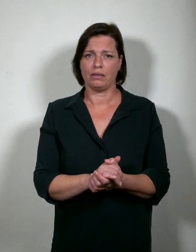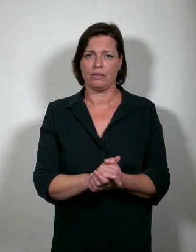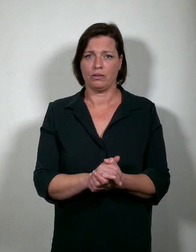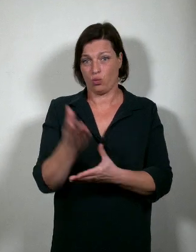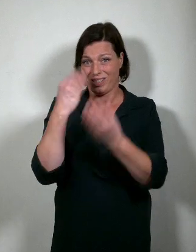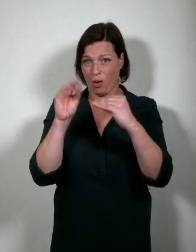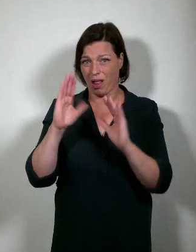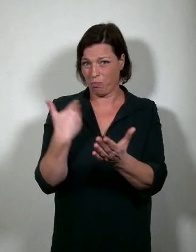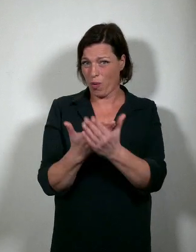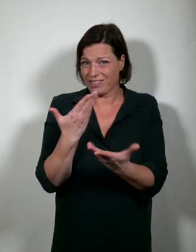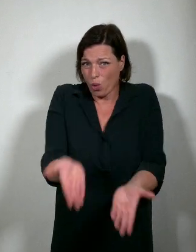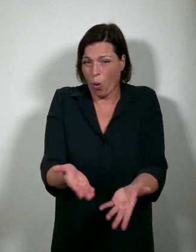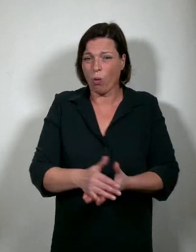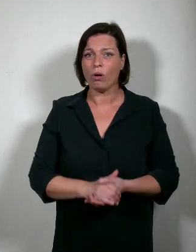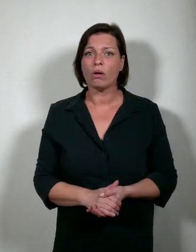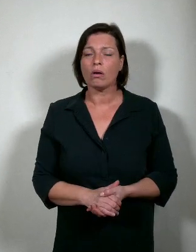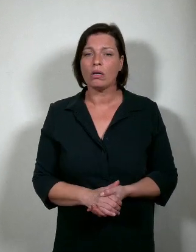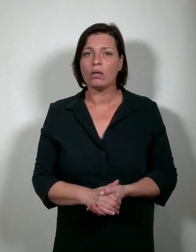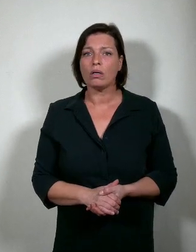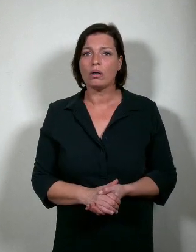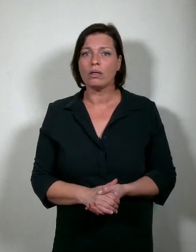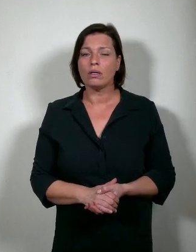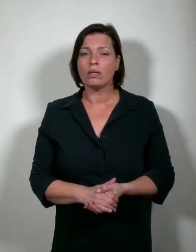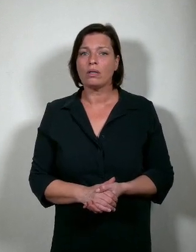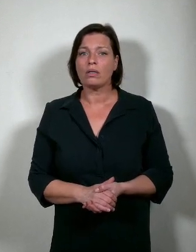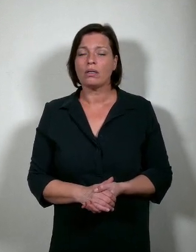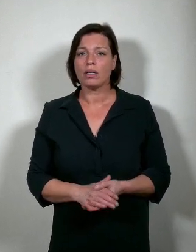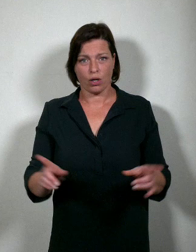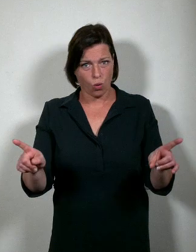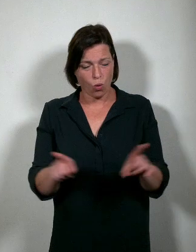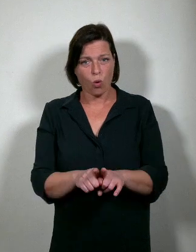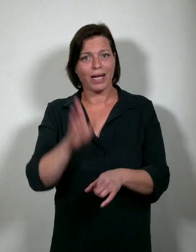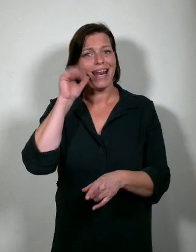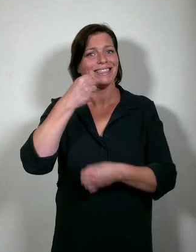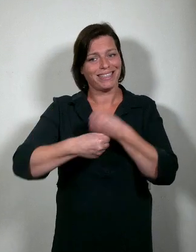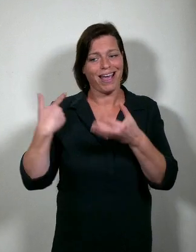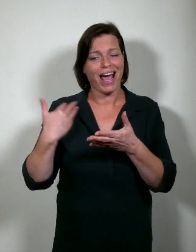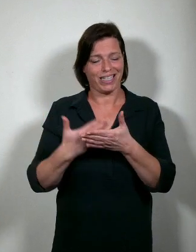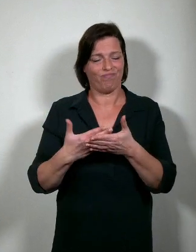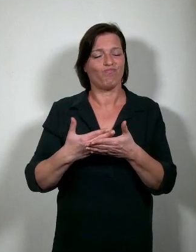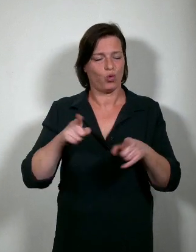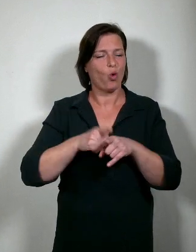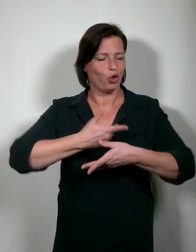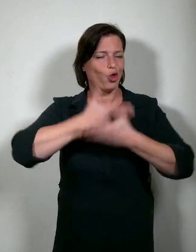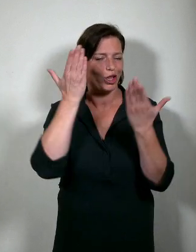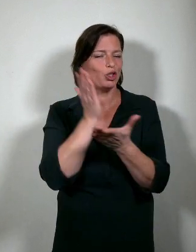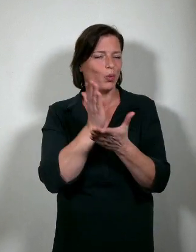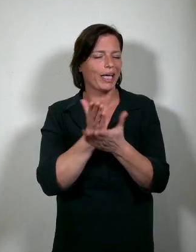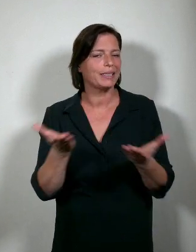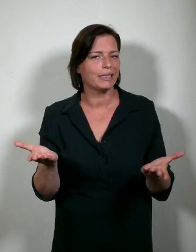ons leert. En het is natuurlijk ook wat de voorbije paar jaren ons hebben geleerd.